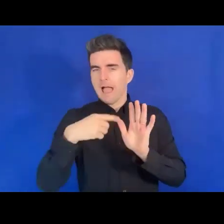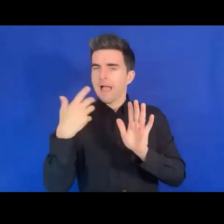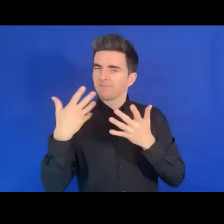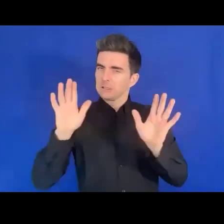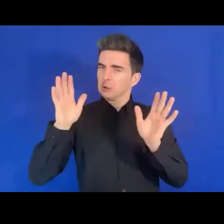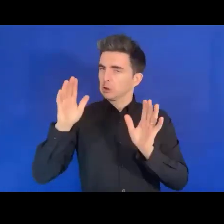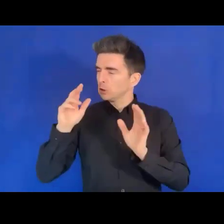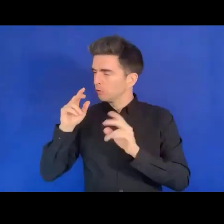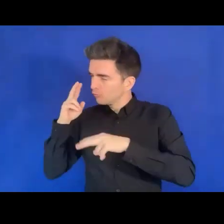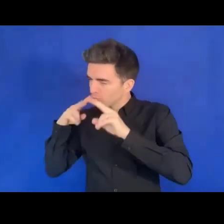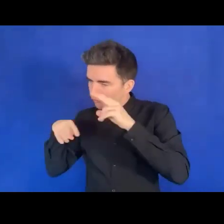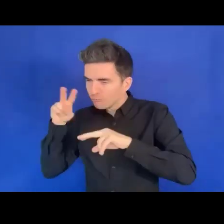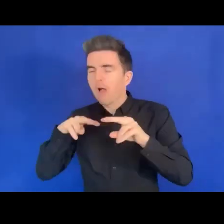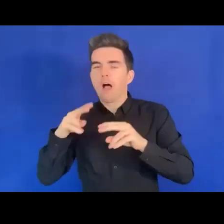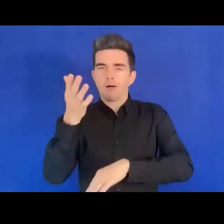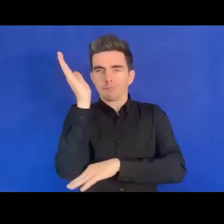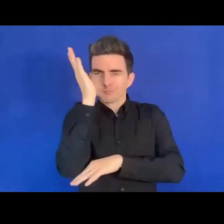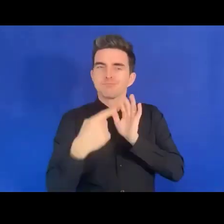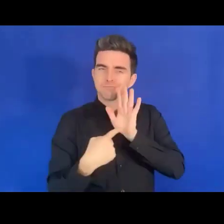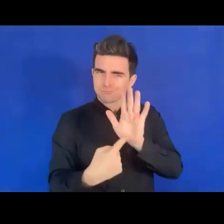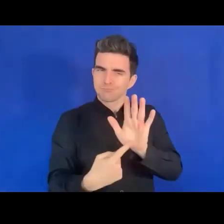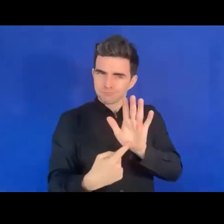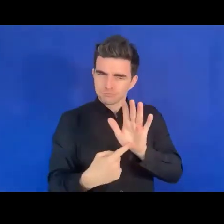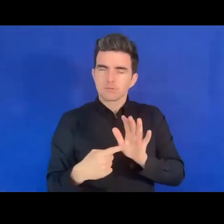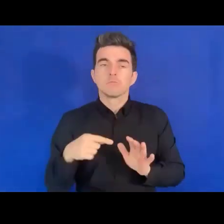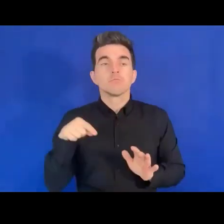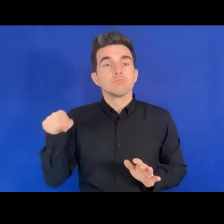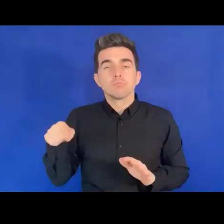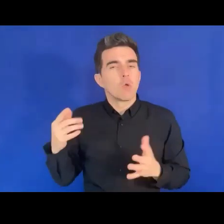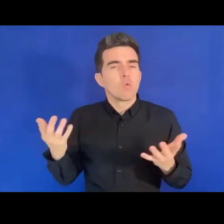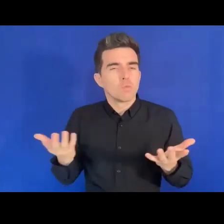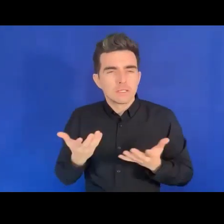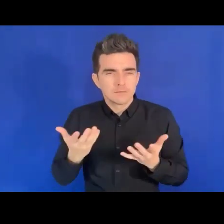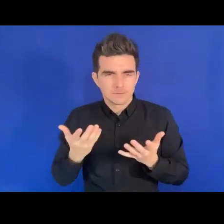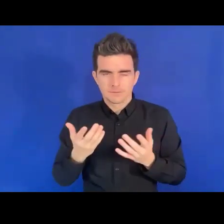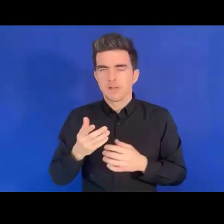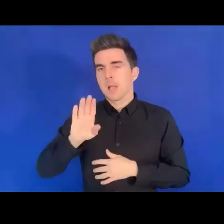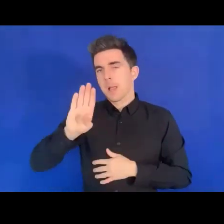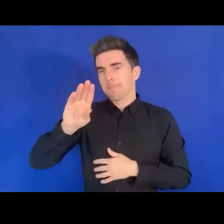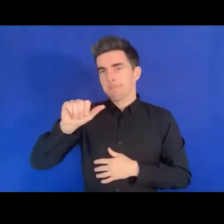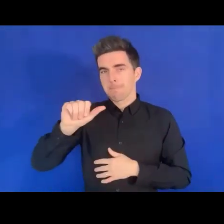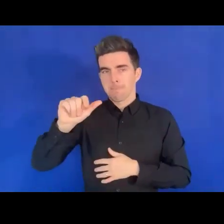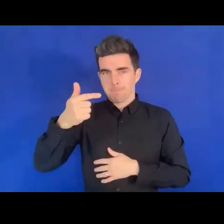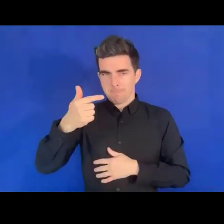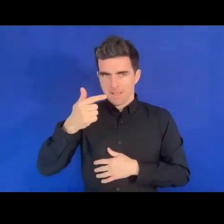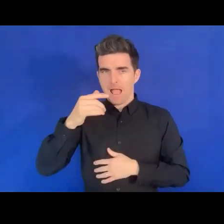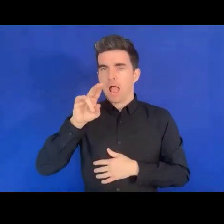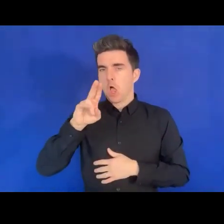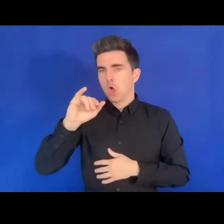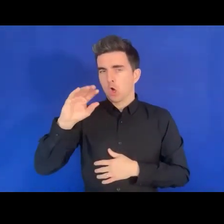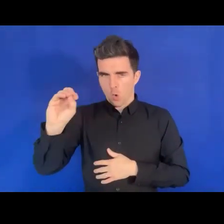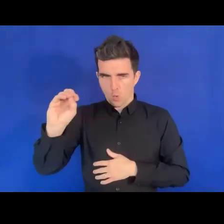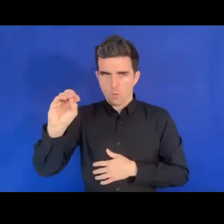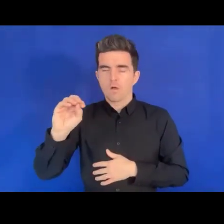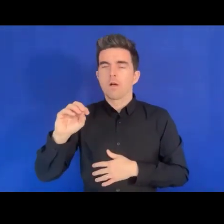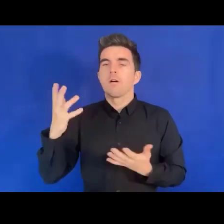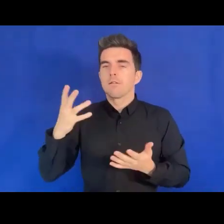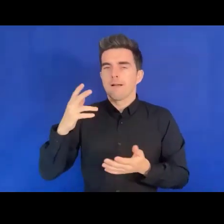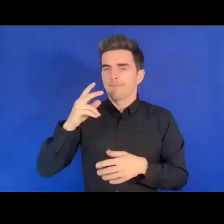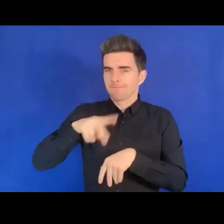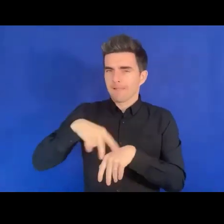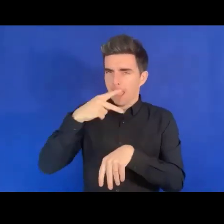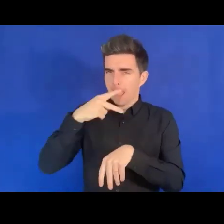Nous allons voir le cas des Philippines. Madame Antoinette Anaba, elle est la